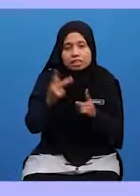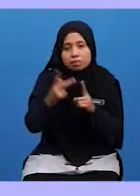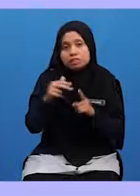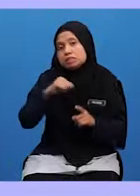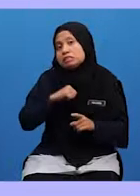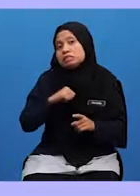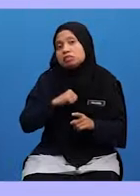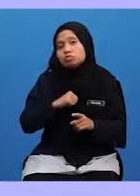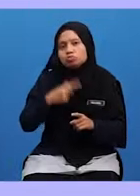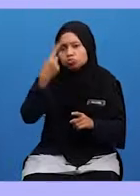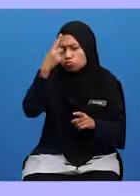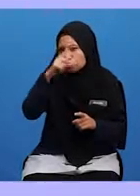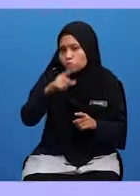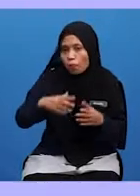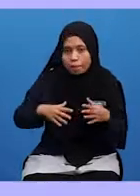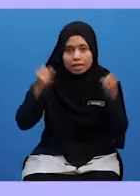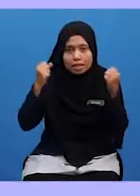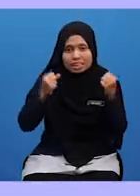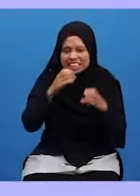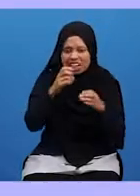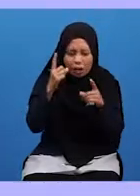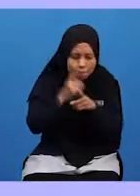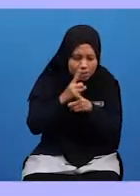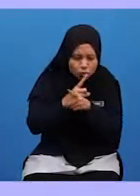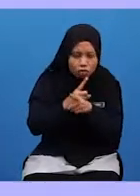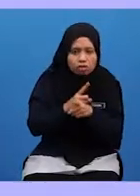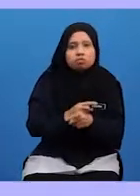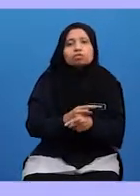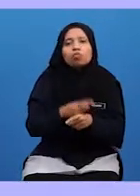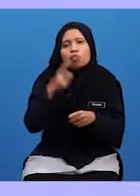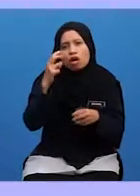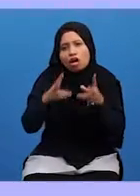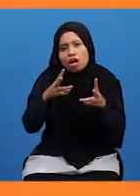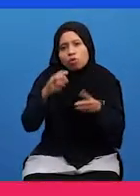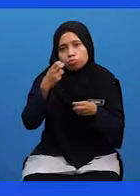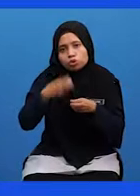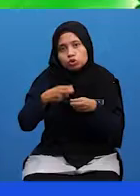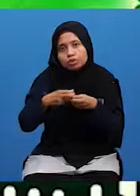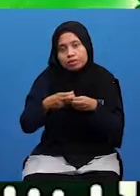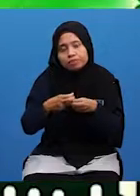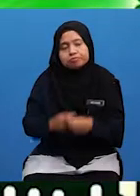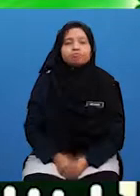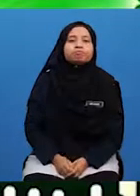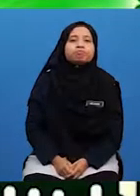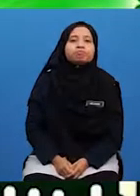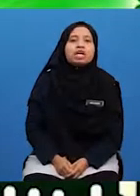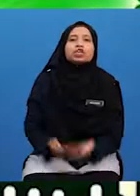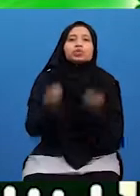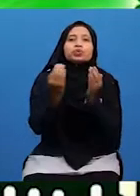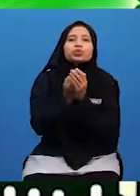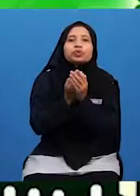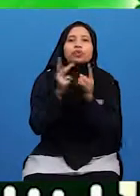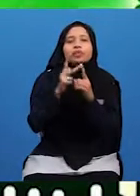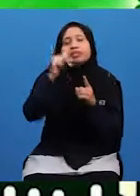Pada Diri Sendiri Untuk Berani Bercakap Benar Walaupun Susah Alhamdulillah